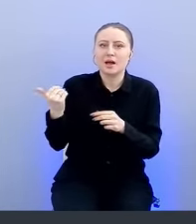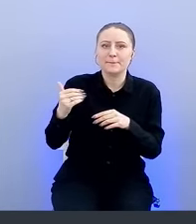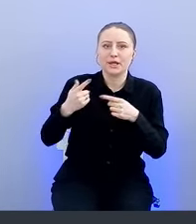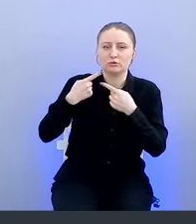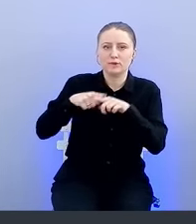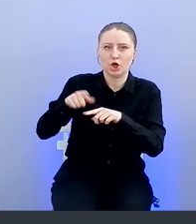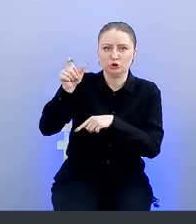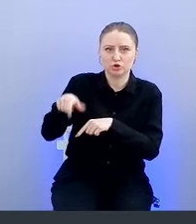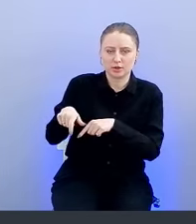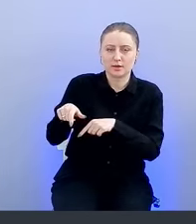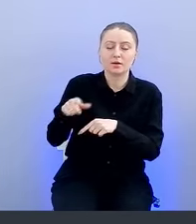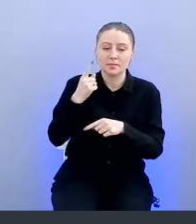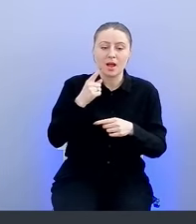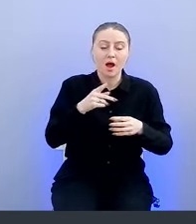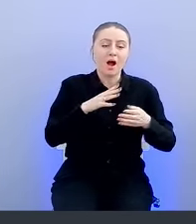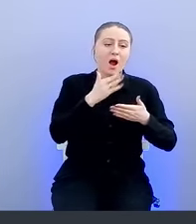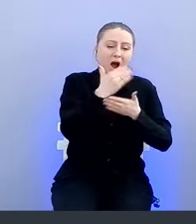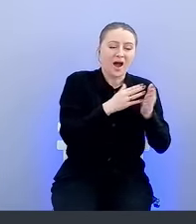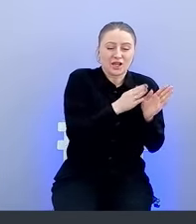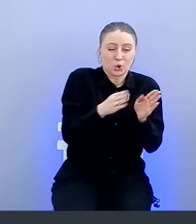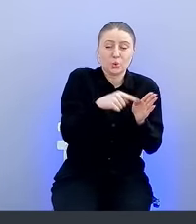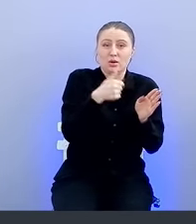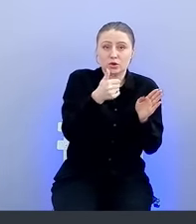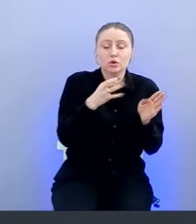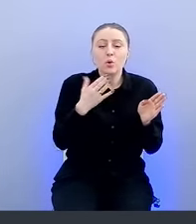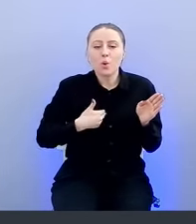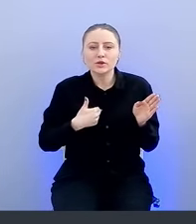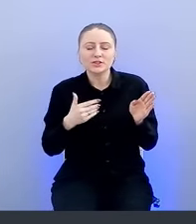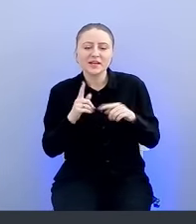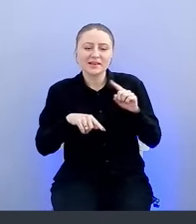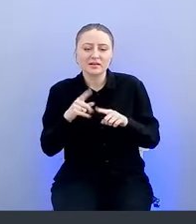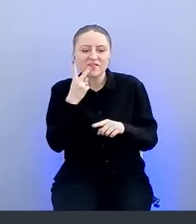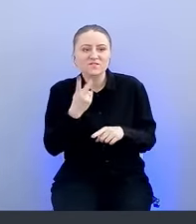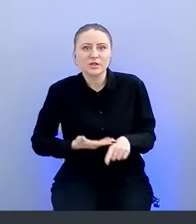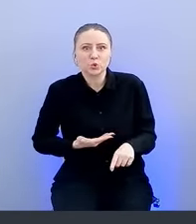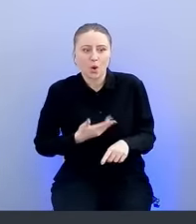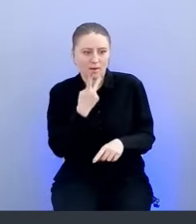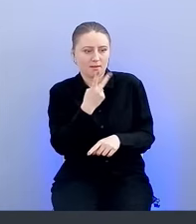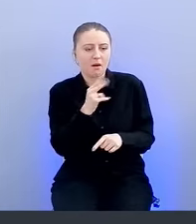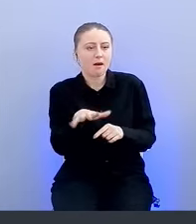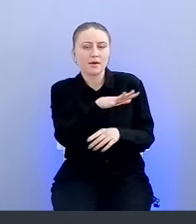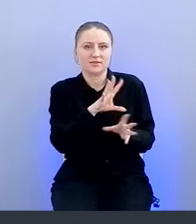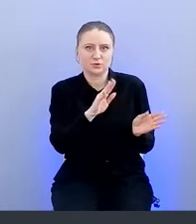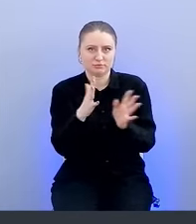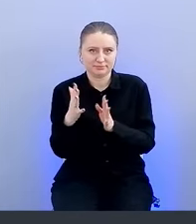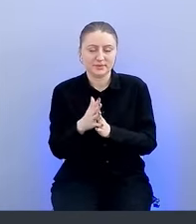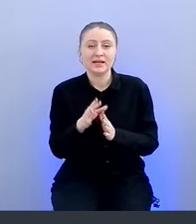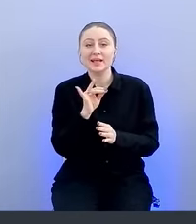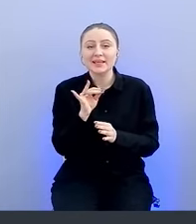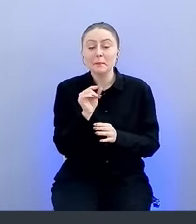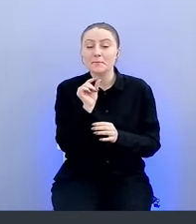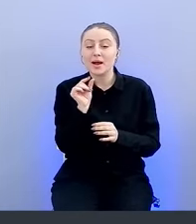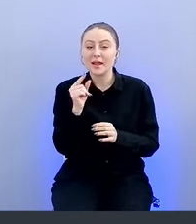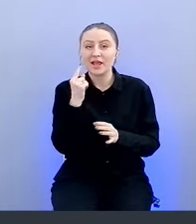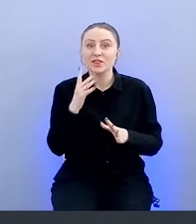архитектура это хорошо, но иногда хочется все-таки посмотреть визуально, что же это такое. И маленькие неожиданности,